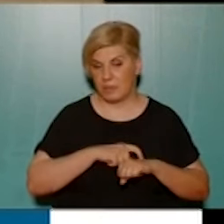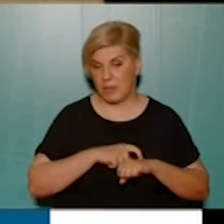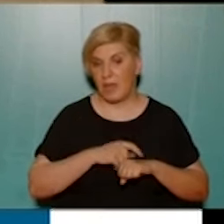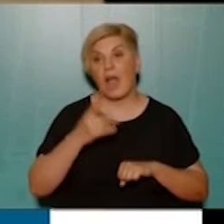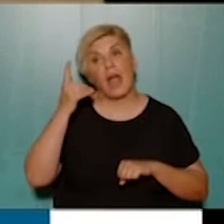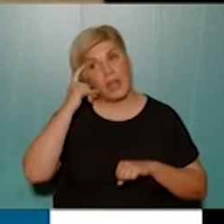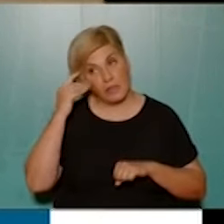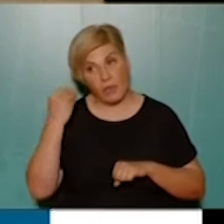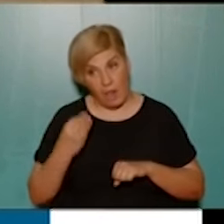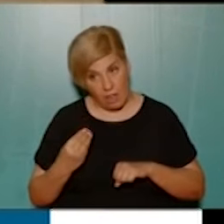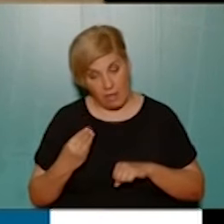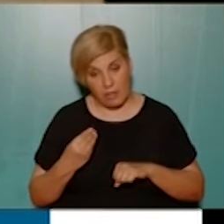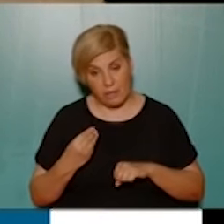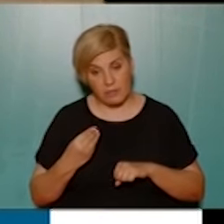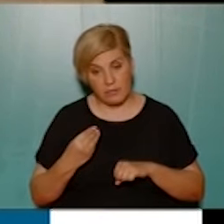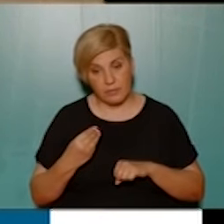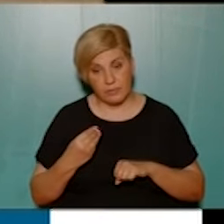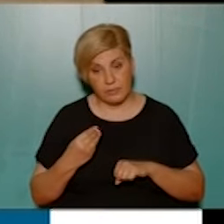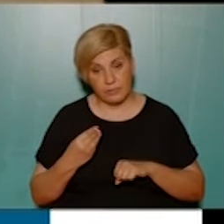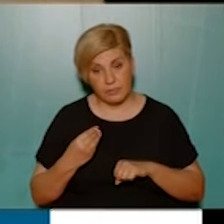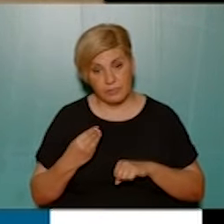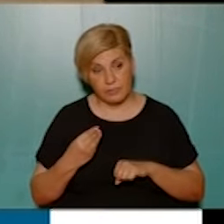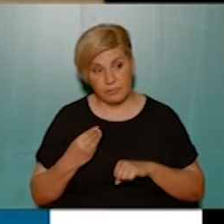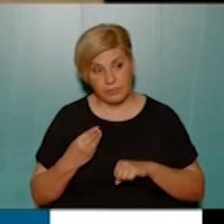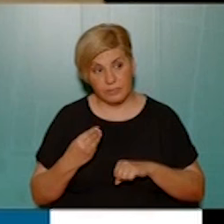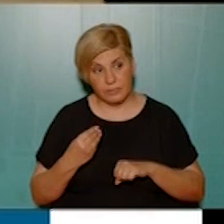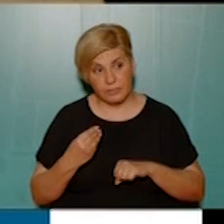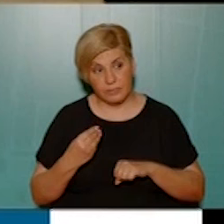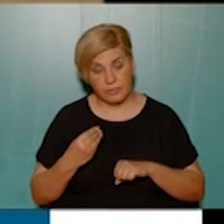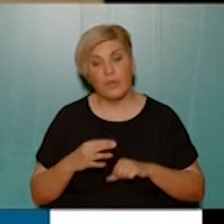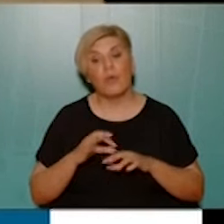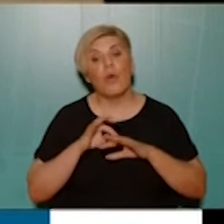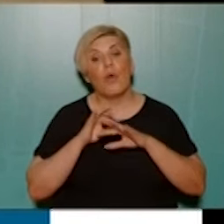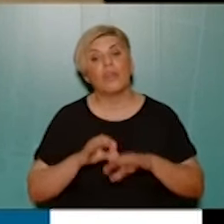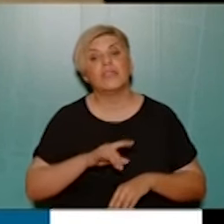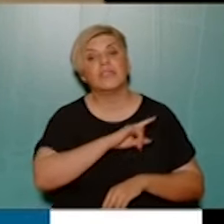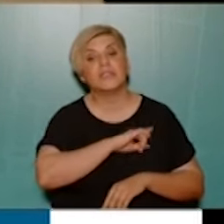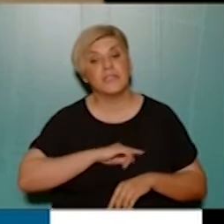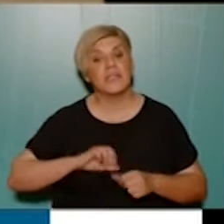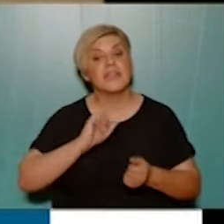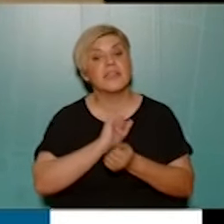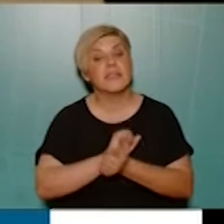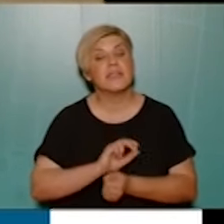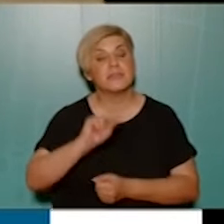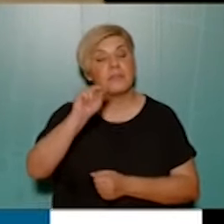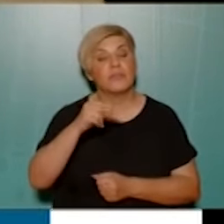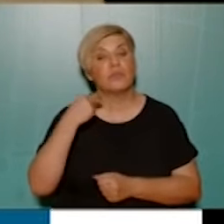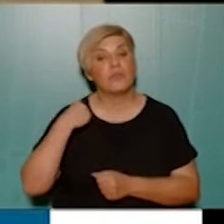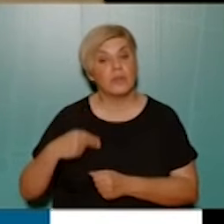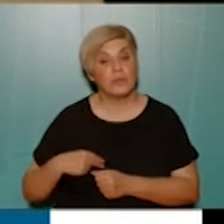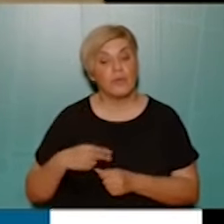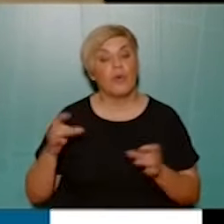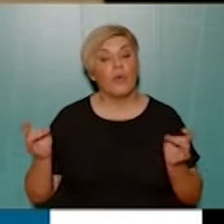καταλαβαίνω καλά, η πίεση αυτή οδηγεί στη διοίκηση του Δήμου να δεσμευτεί ότι